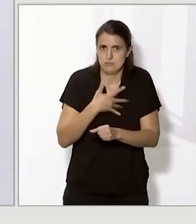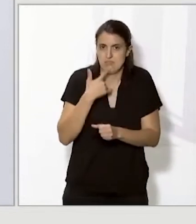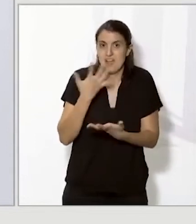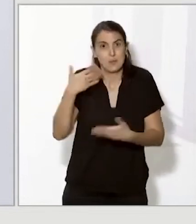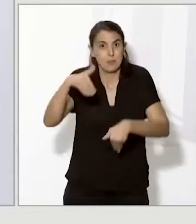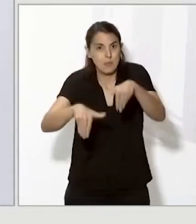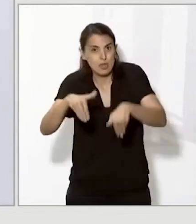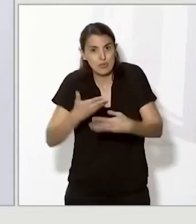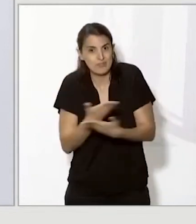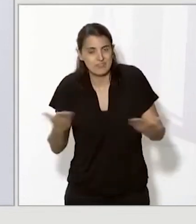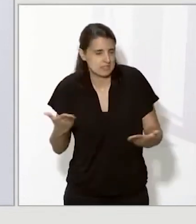el que vostè feia referència.